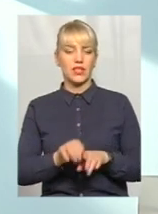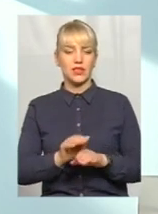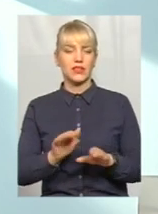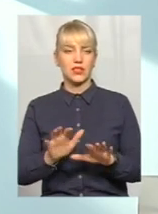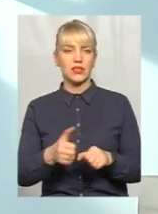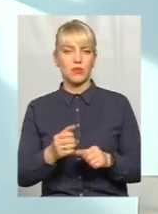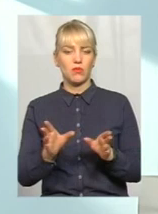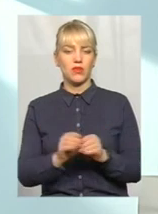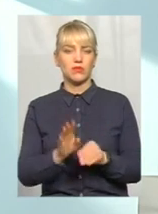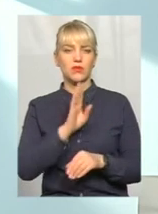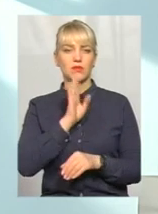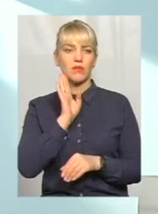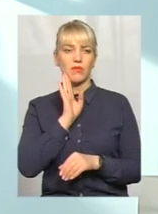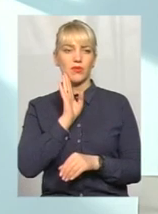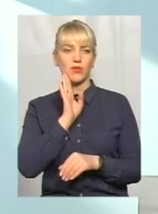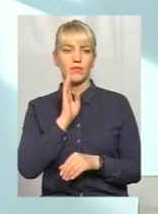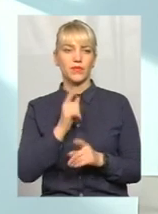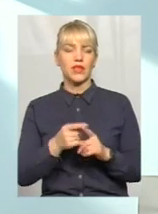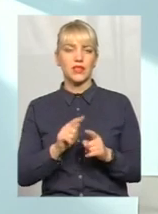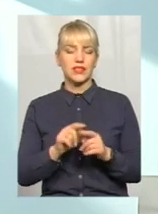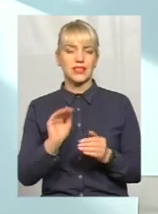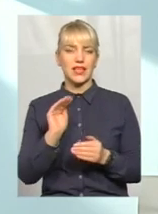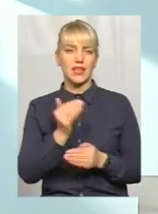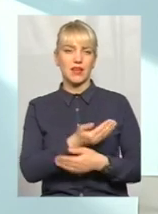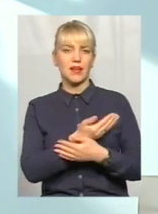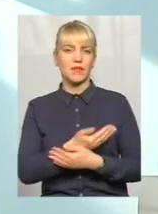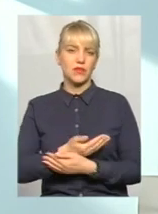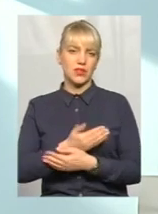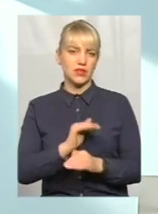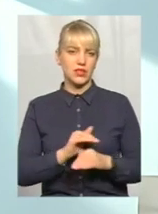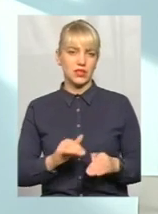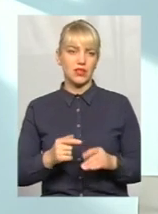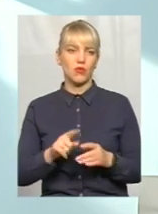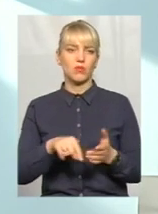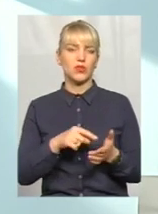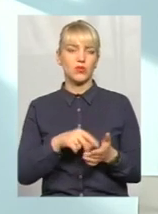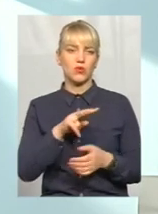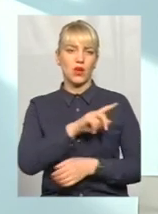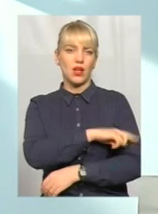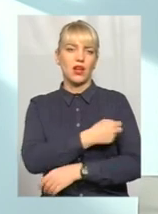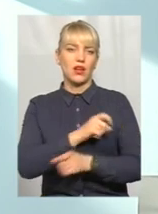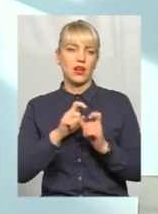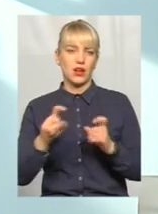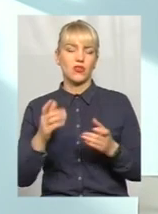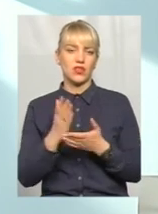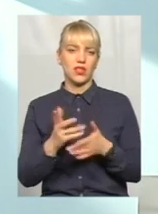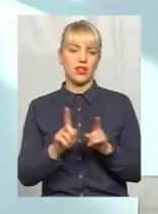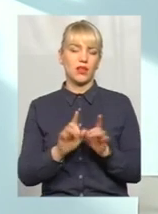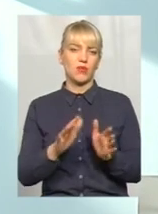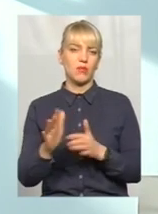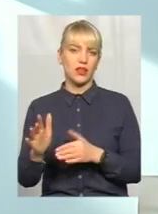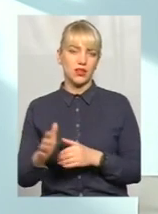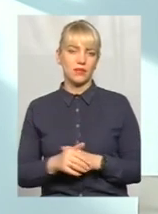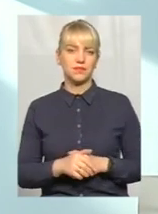разом з мамою, це в більшості свої малі діти, разом з мамою в міську лікарню. Є такі моменти. Але